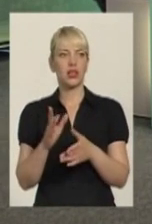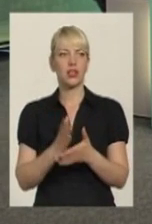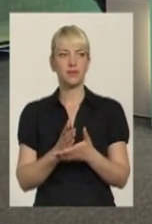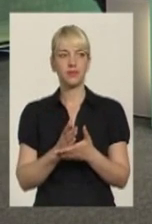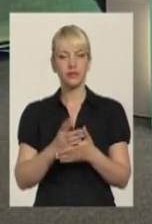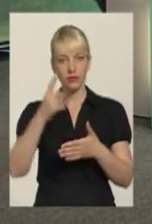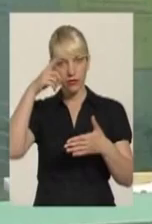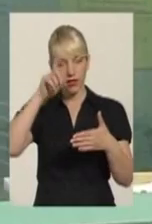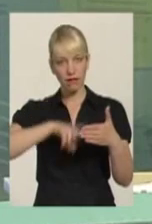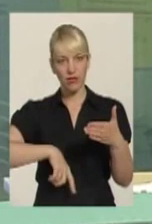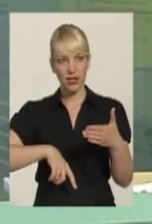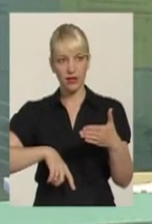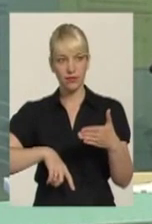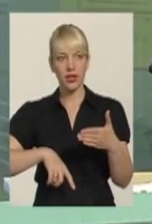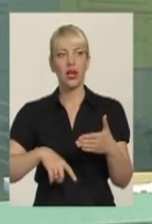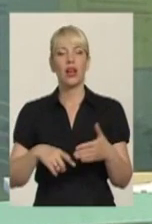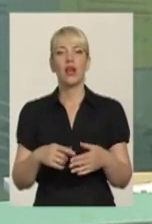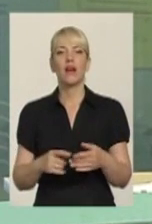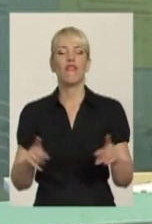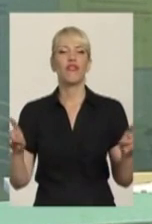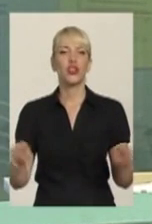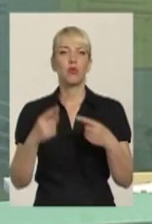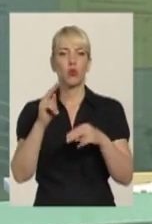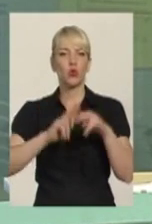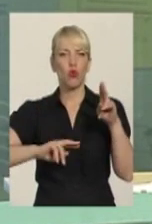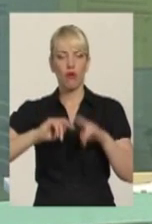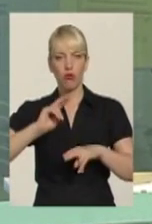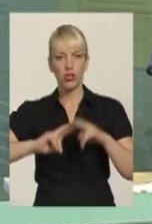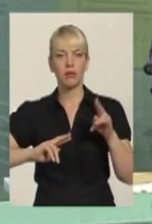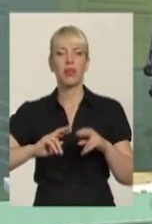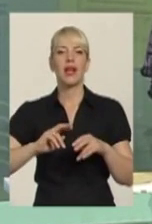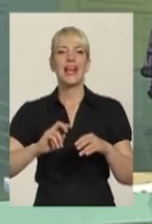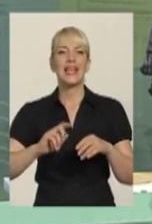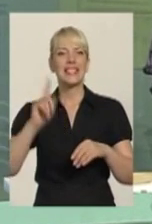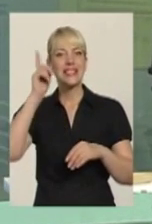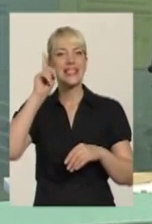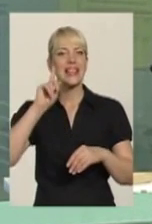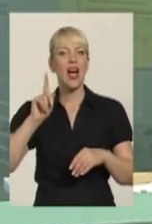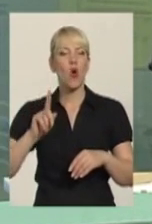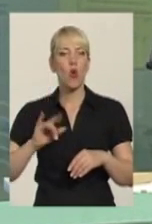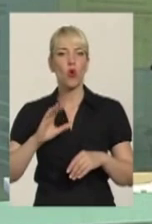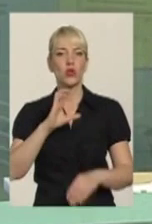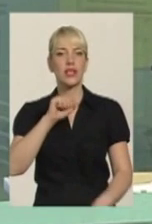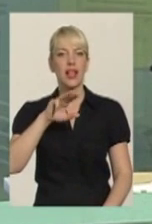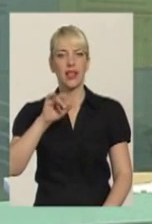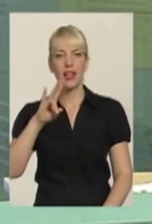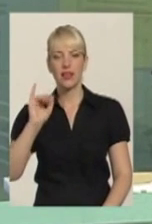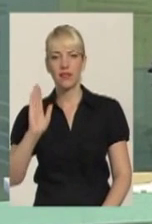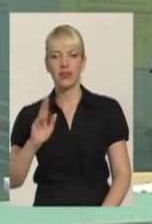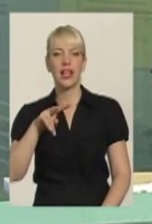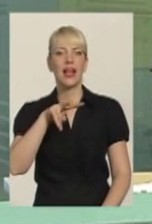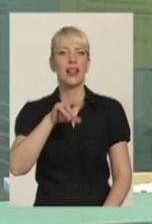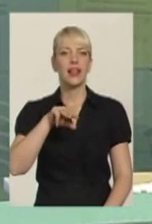відвроджуємо синагогу, відбудовуємо синагогу в Сатанові. Маємо приклади в Латичеві, так?